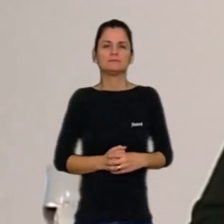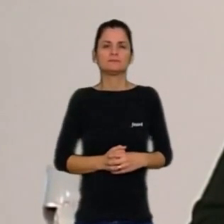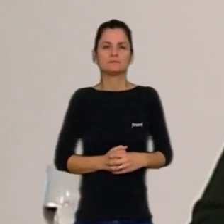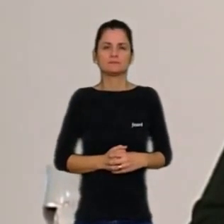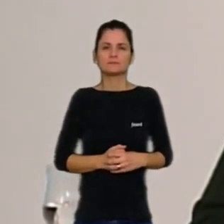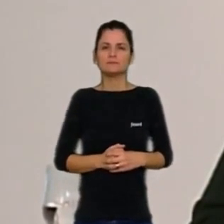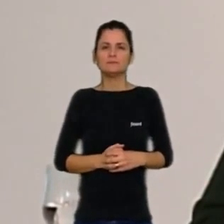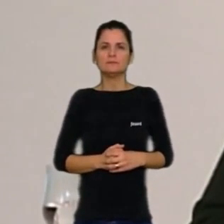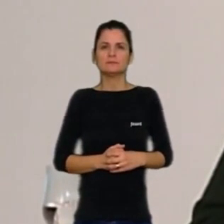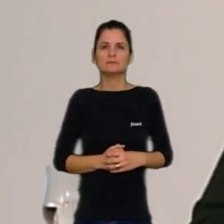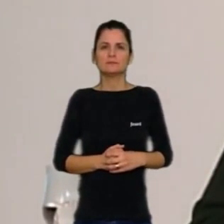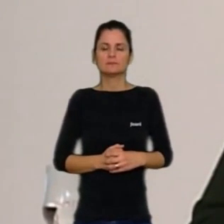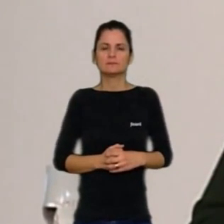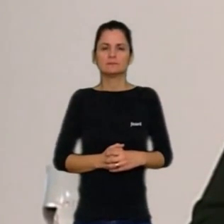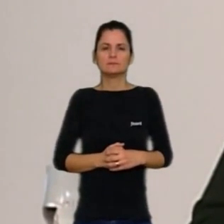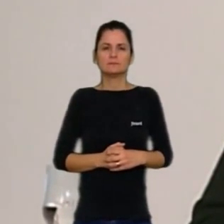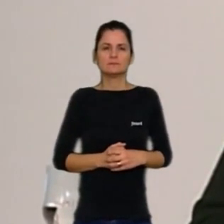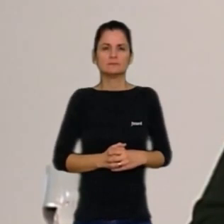Ara li explico per què.